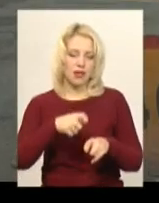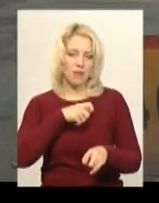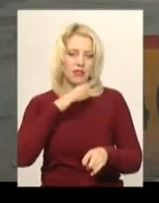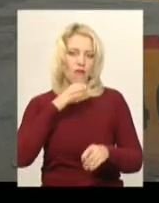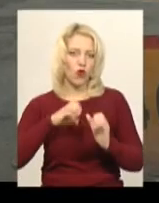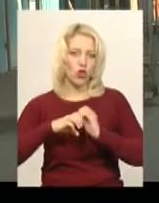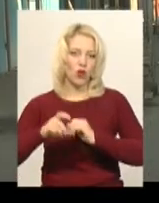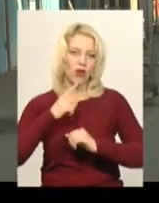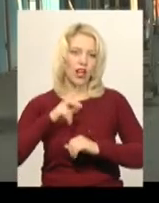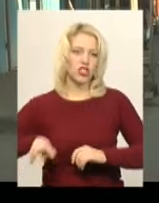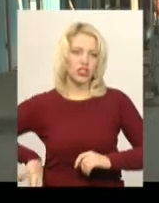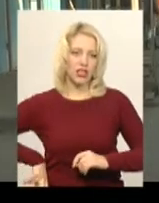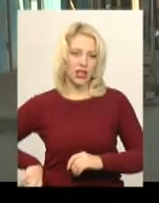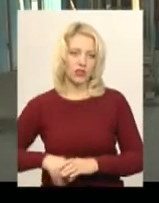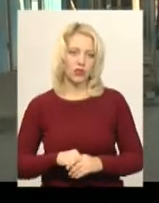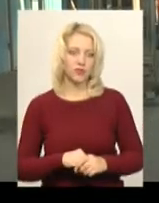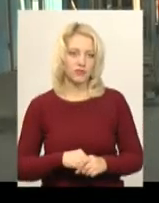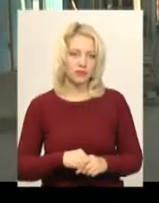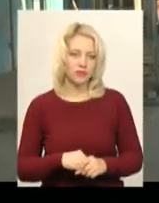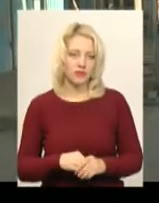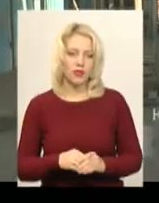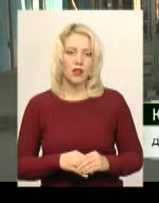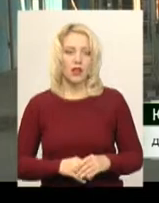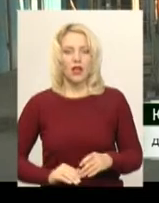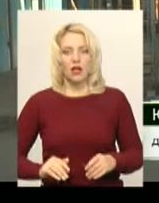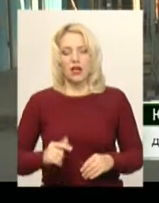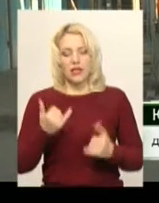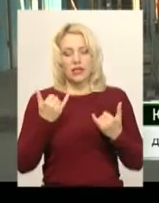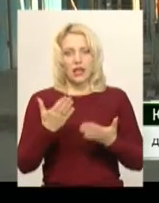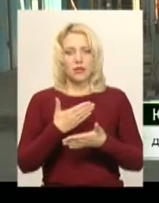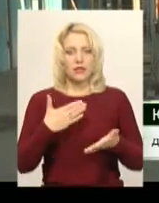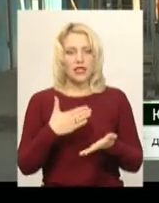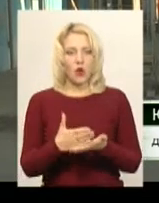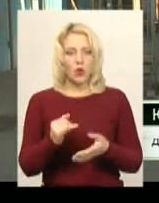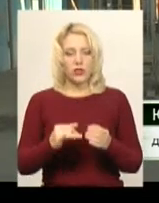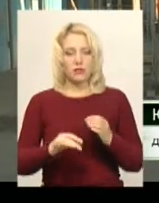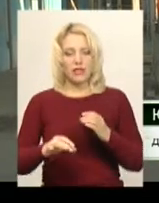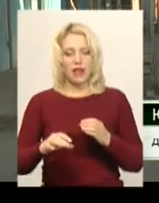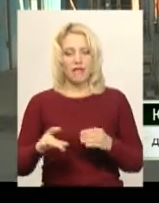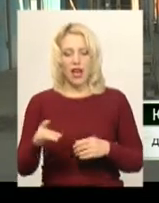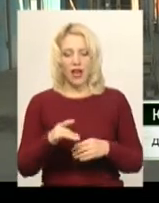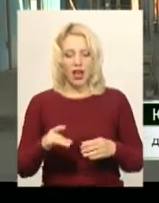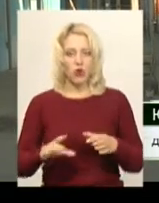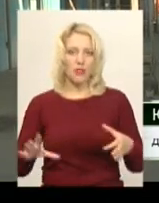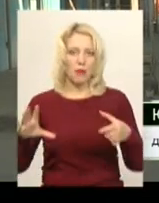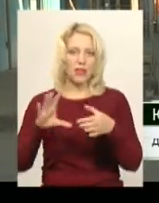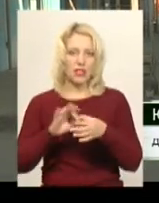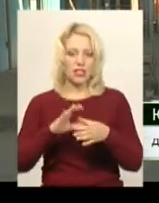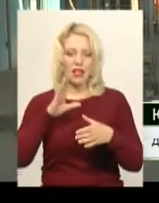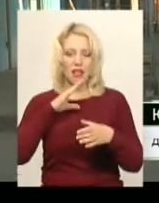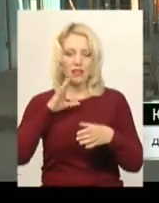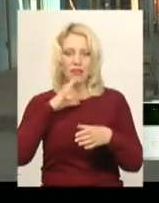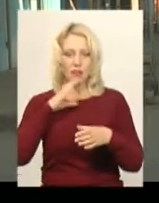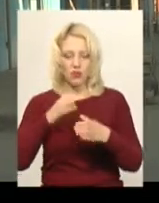директор фірми-підрядника Юрій Пшеничний. Зараз ми знаходимося в районі підключення напірного колектора. Це